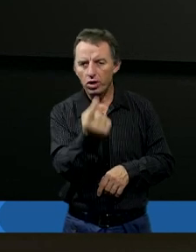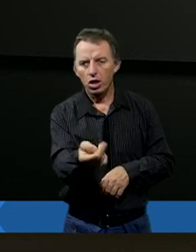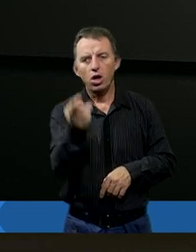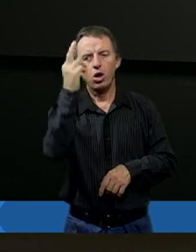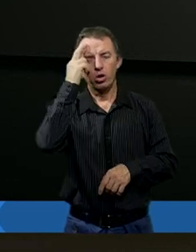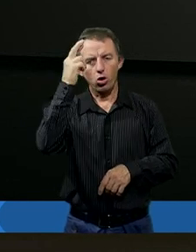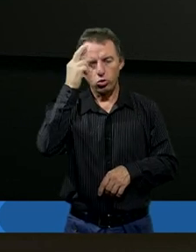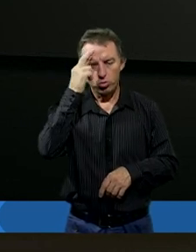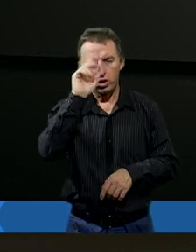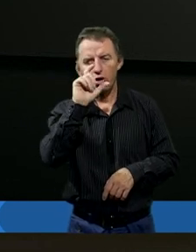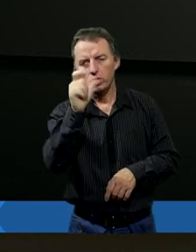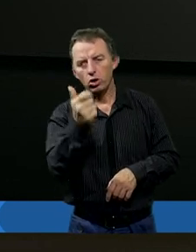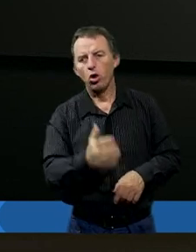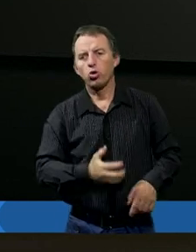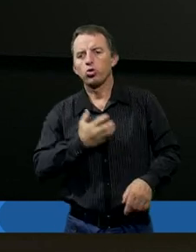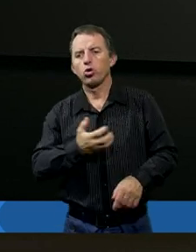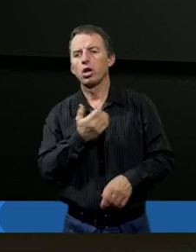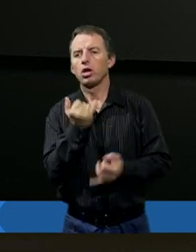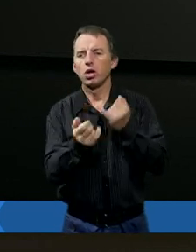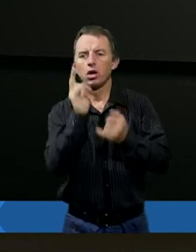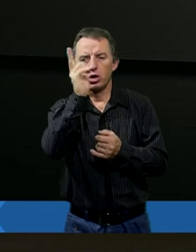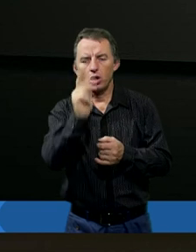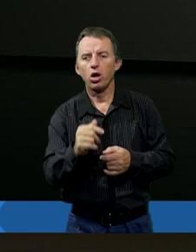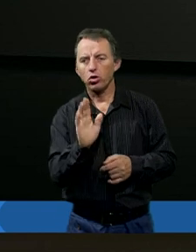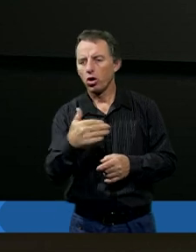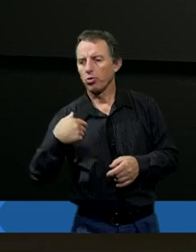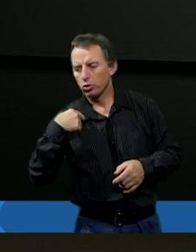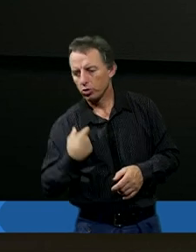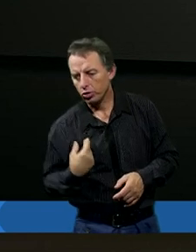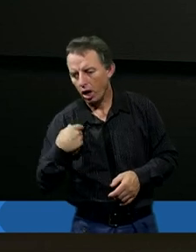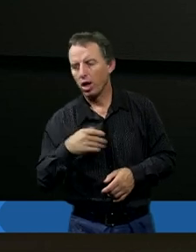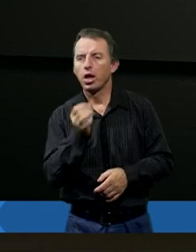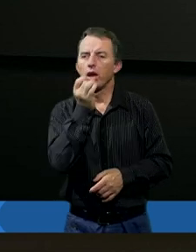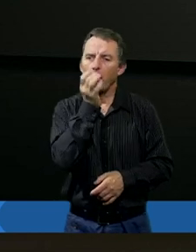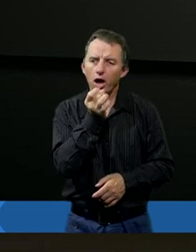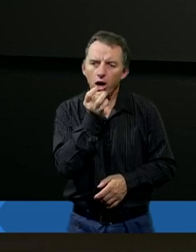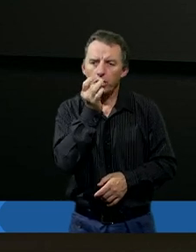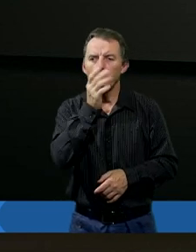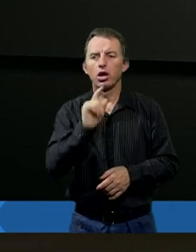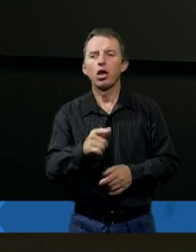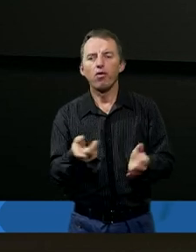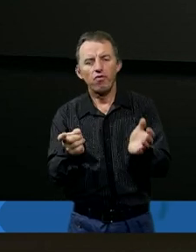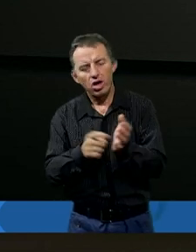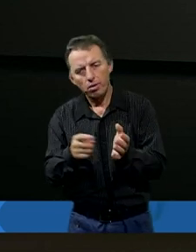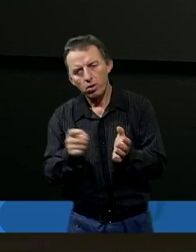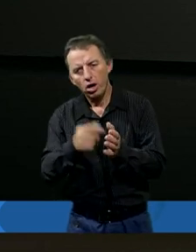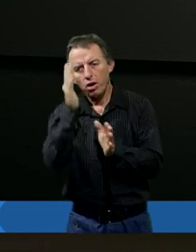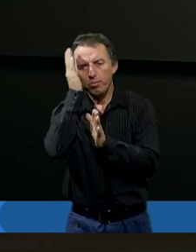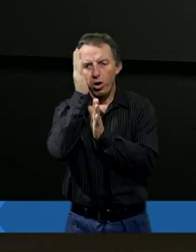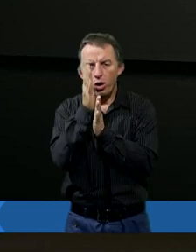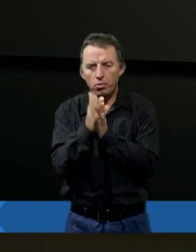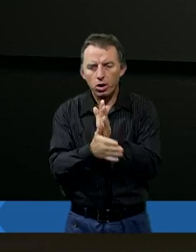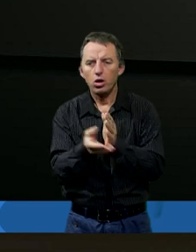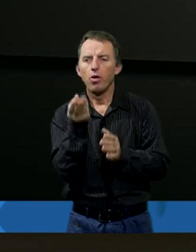rozumiem, co czujesz. Jak ktoś nam się żali, ktoś narzeka, albo ktoś wymaga, po prostu